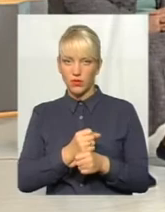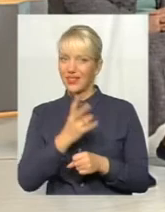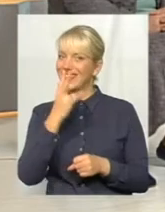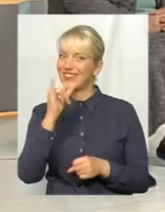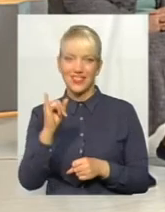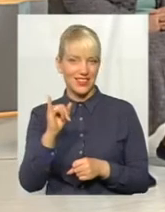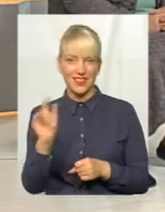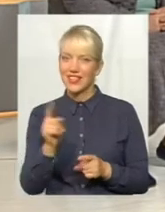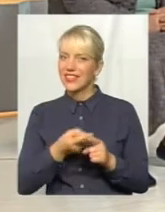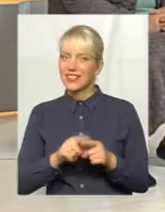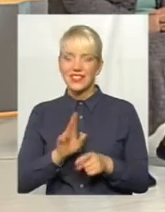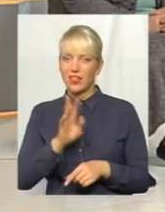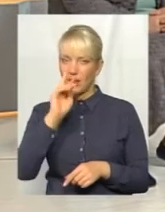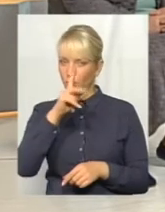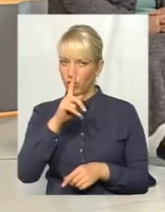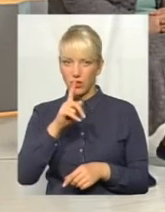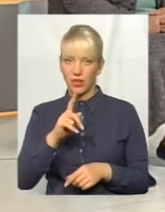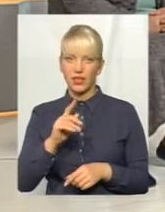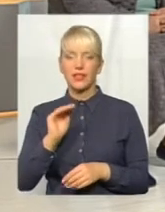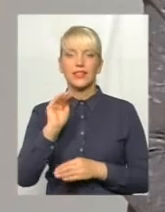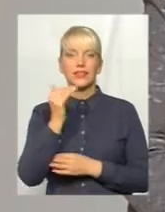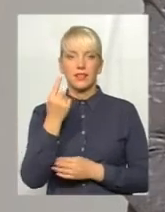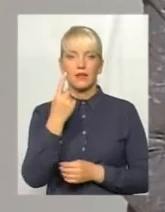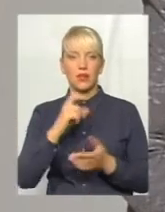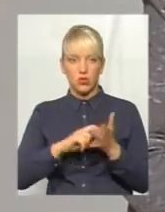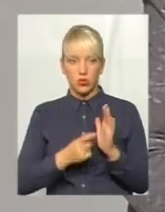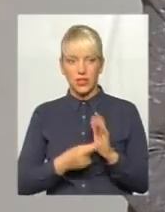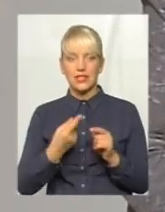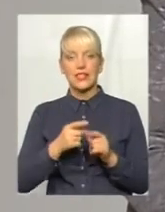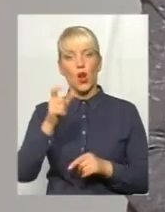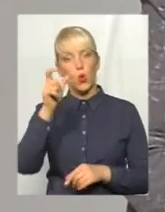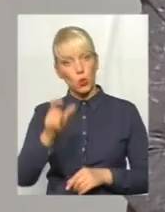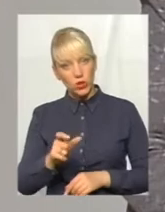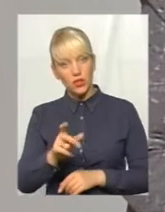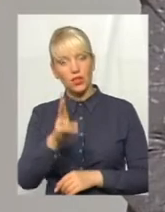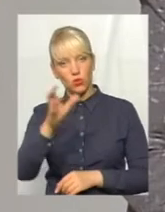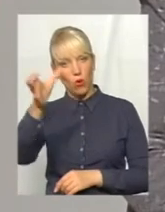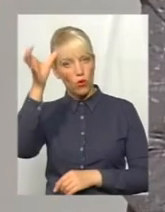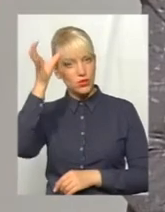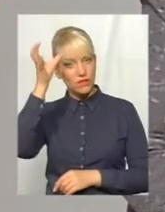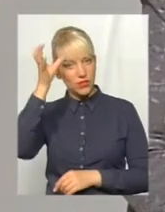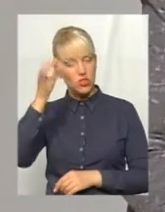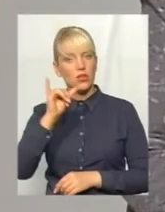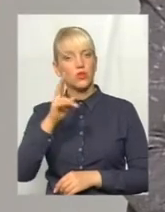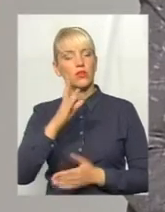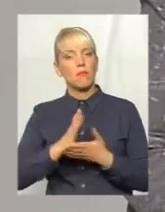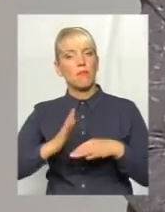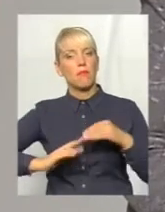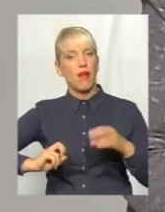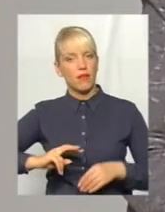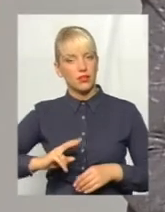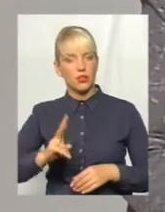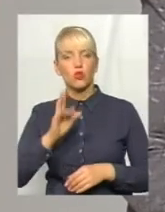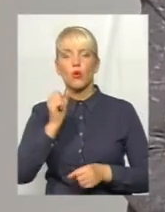не помилка. І не помилка дитини першого класу. Це людина, яка освічена, яка прийшла практику, яка